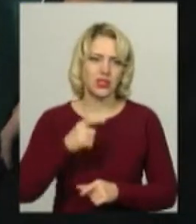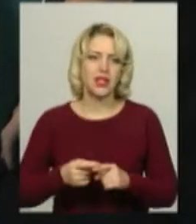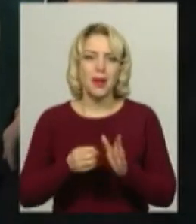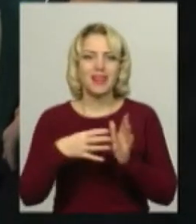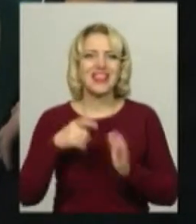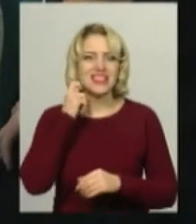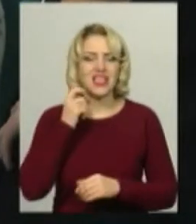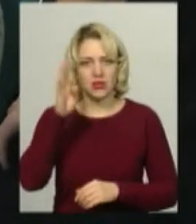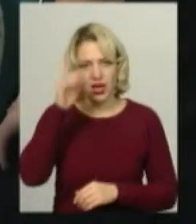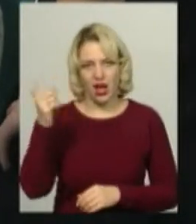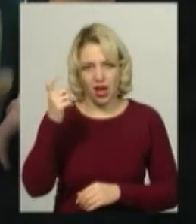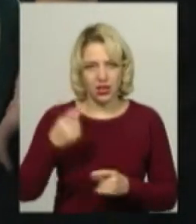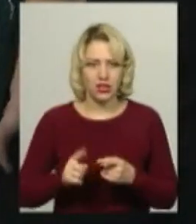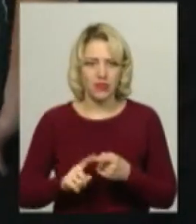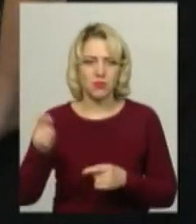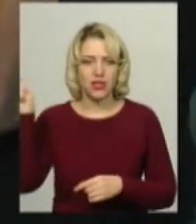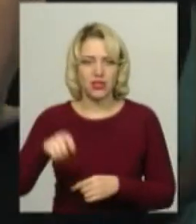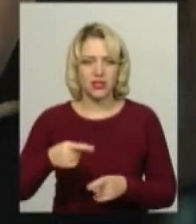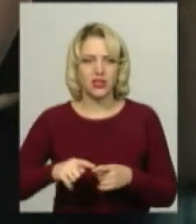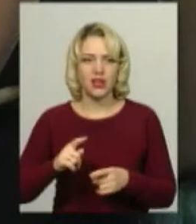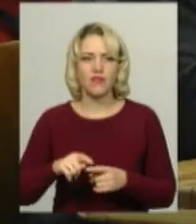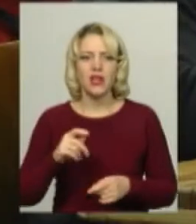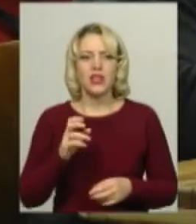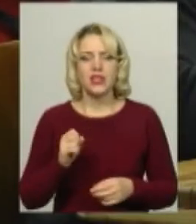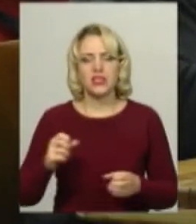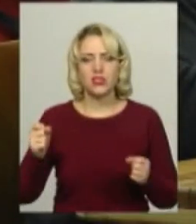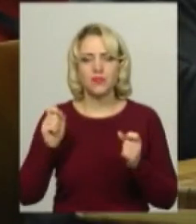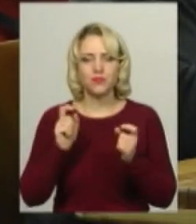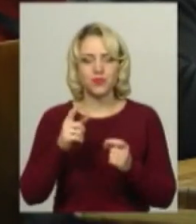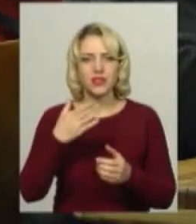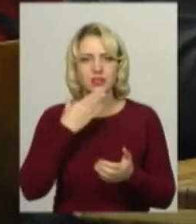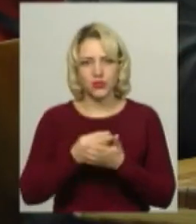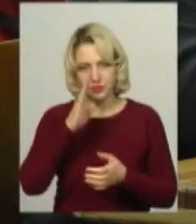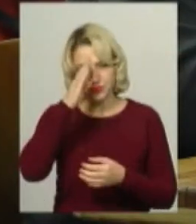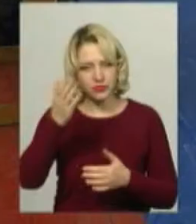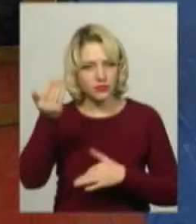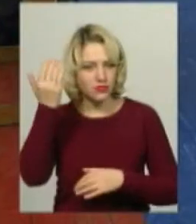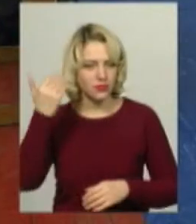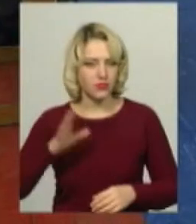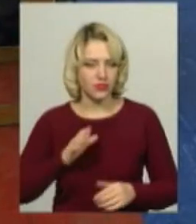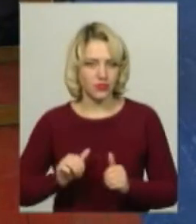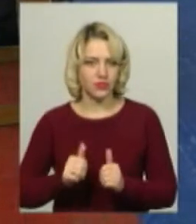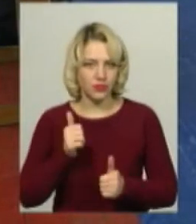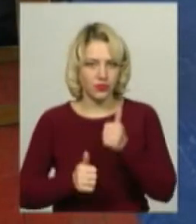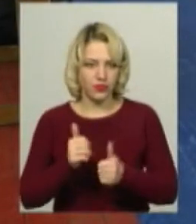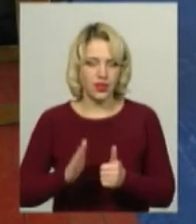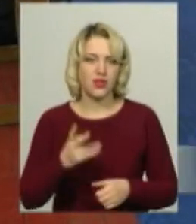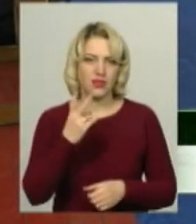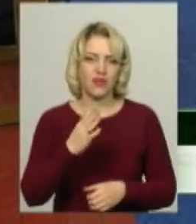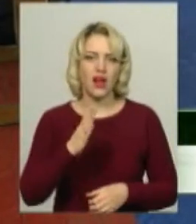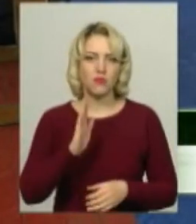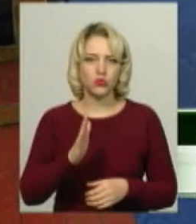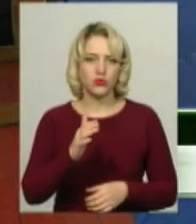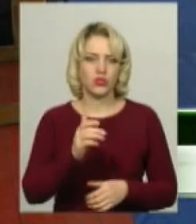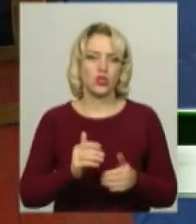-річний харків'янин Давид Долгов приїхав на турнір зустрітися на килим із давнім суперником. І не тільки з ним. В мене буде два суперники,